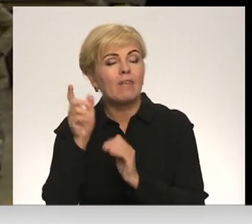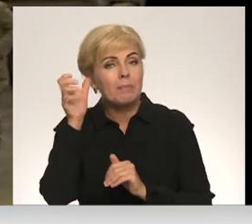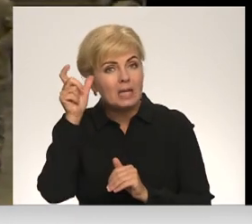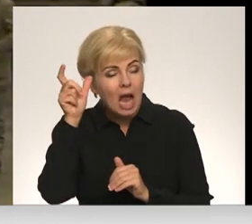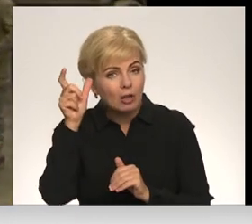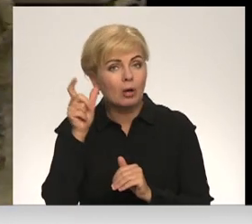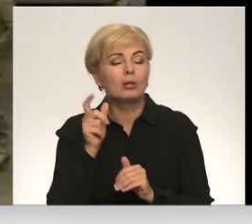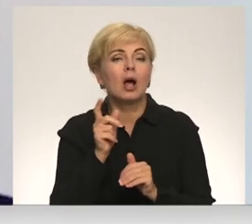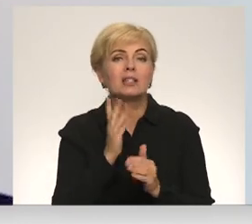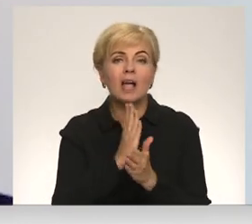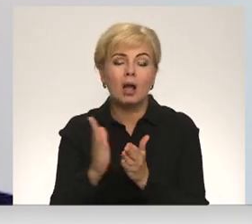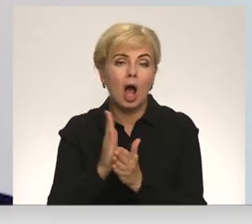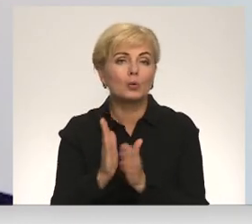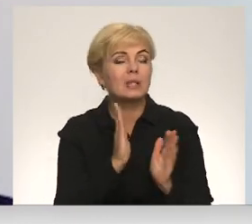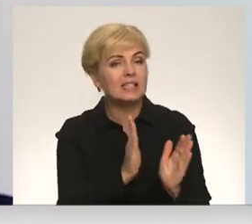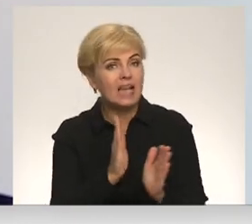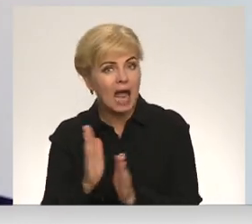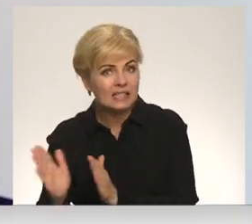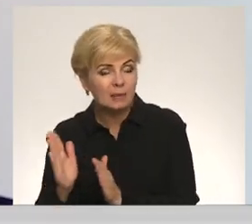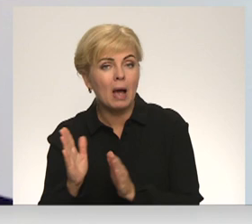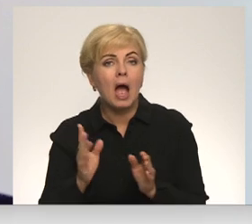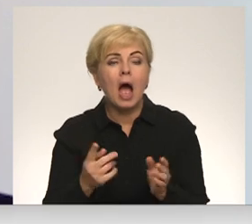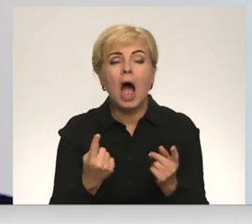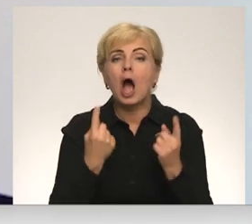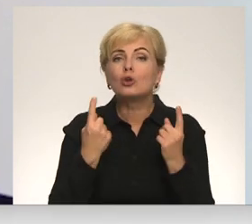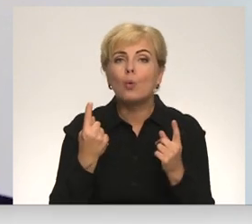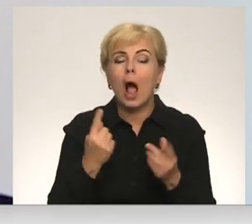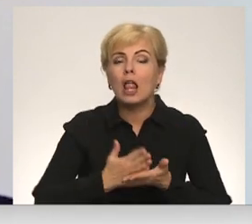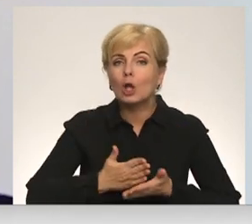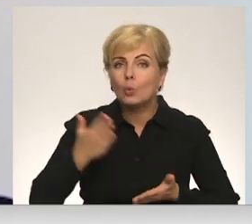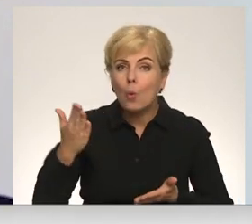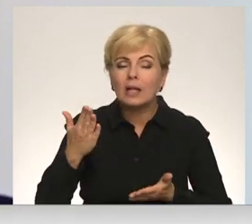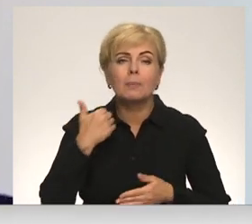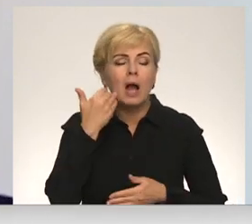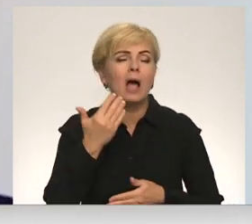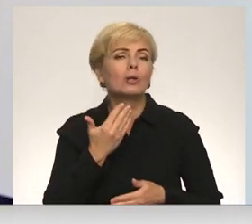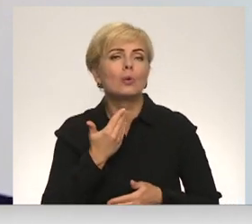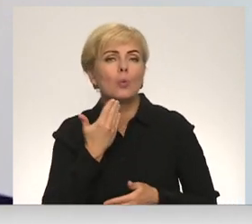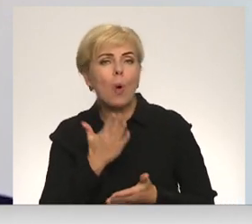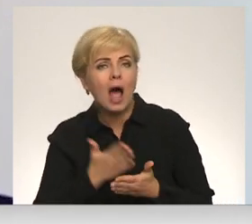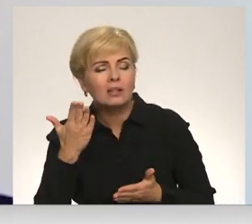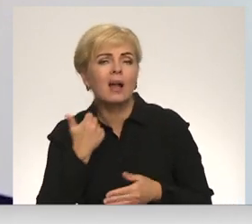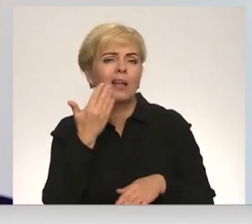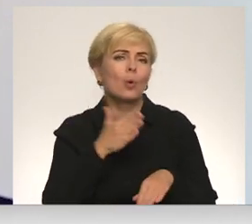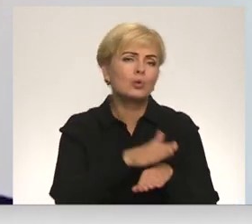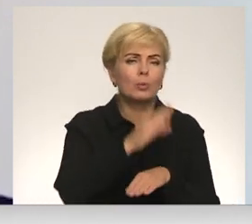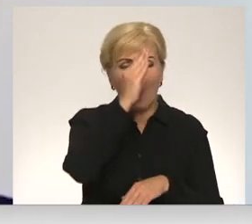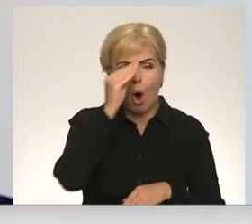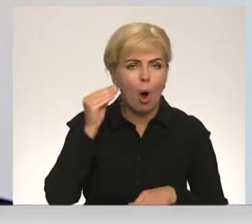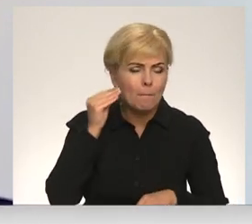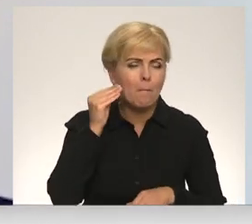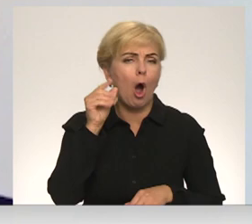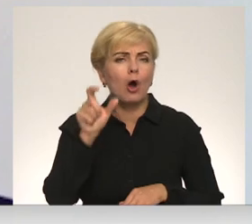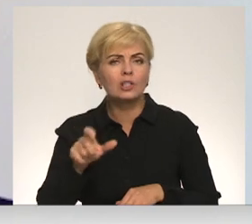chronoloģiskā secībā. Visi aktuāliek tie notikumi, kad kas notika, kad uzbruk almonas, kad